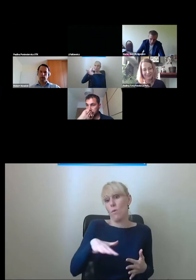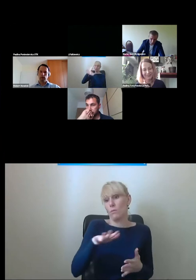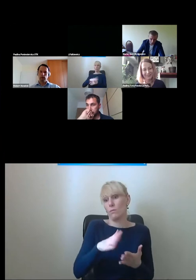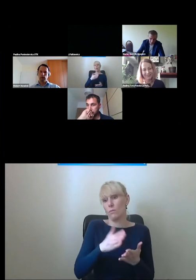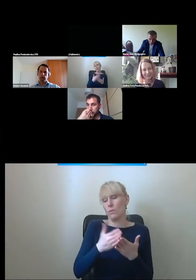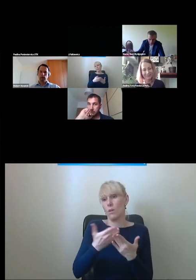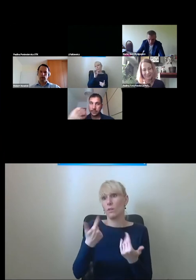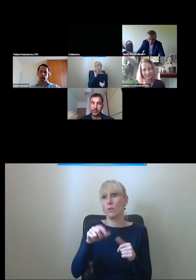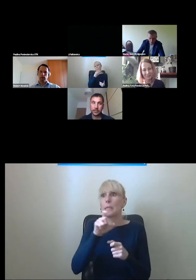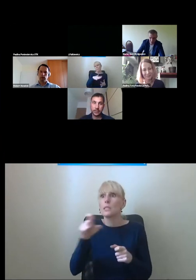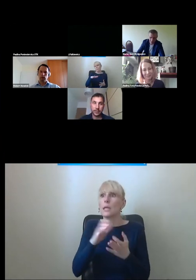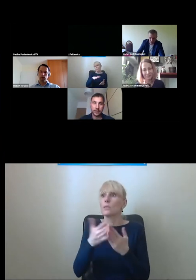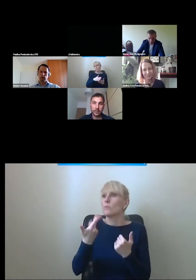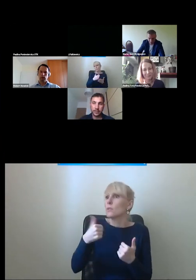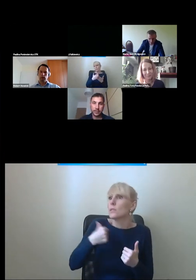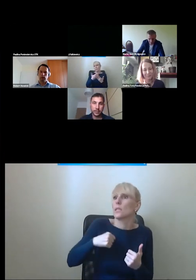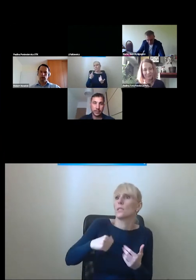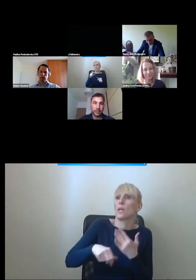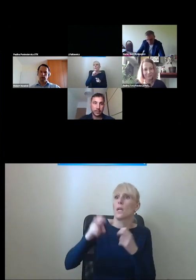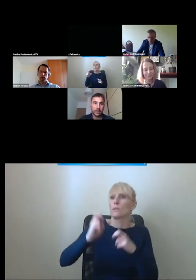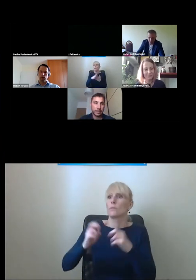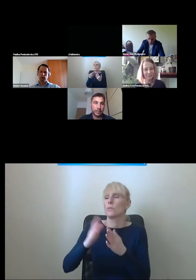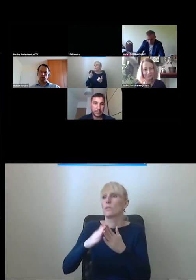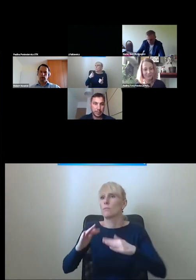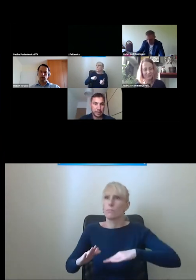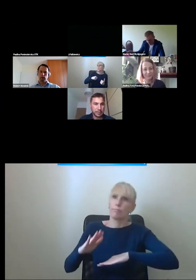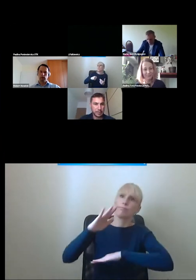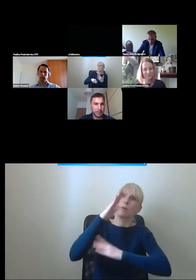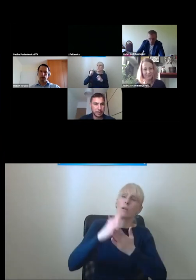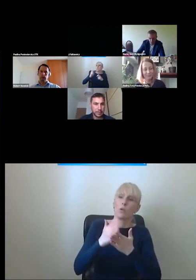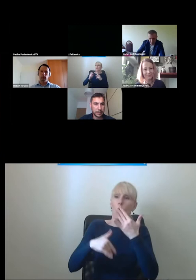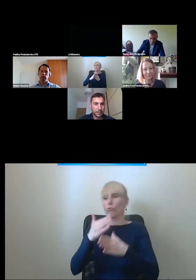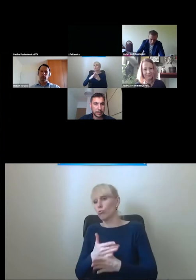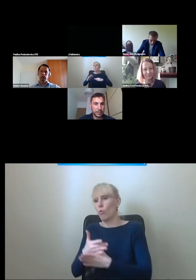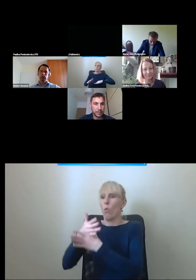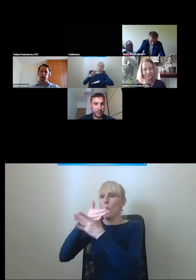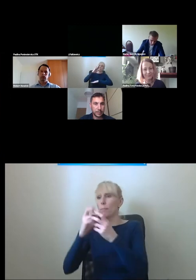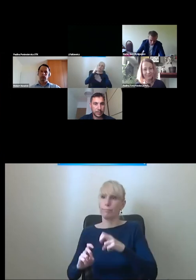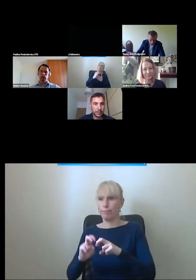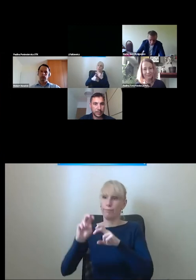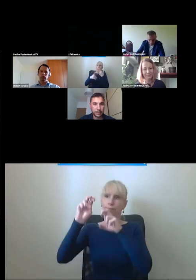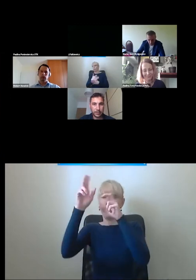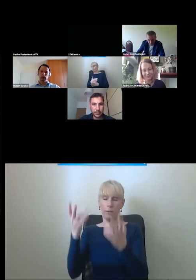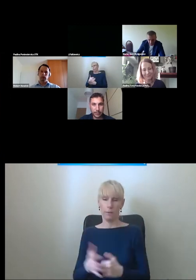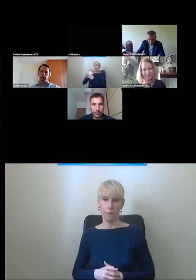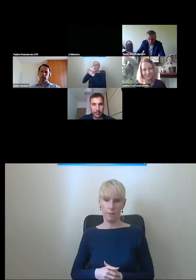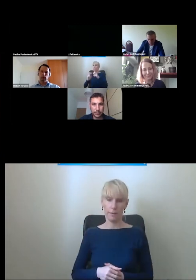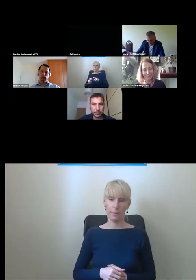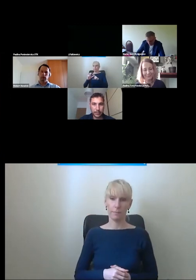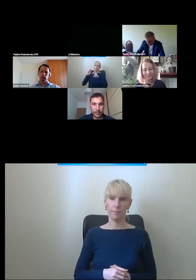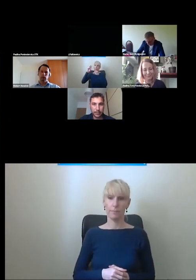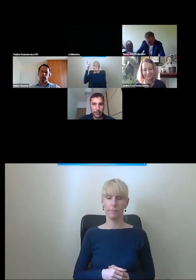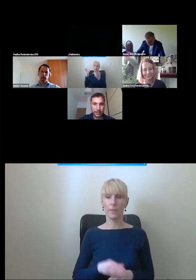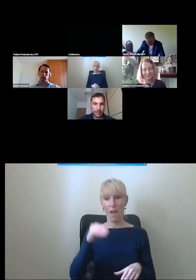spokojnie chcą nadrobić, że tak powiem troszeczkę czasu, nie czekać na windę, nie iść 50 metrów dalej pochylnią, tylko sobie szybko po prostu tą różnicę wysokości